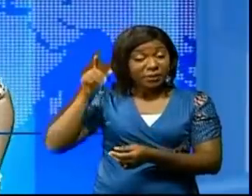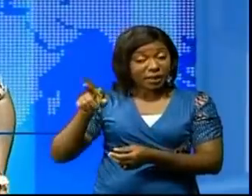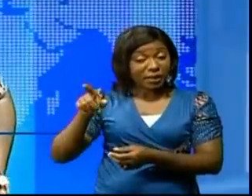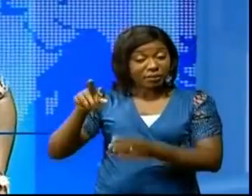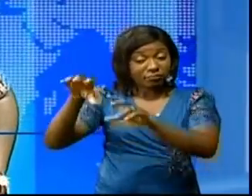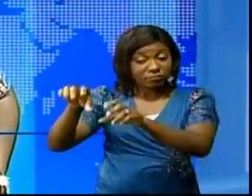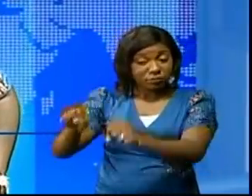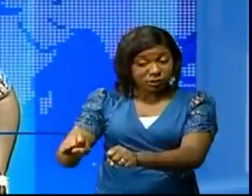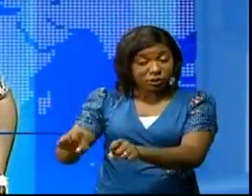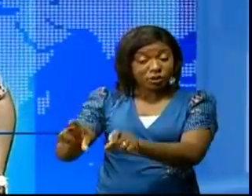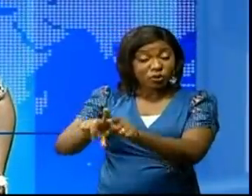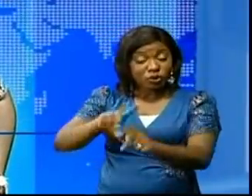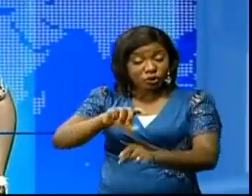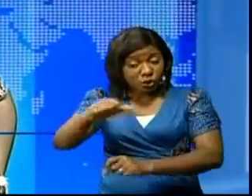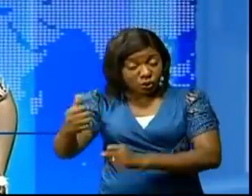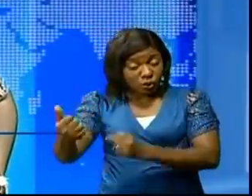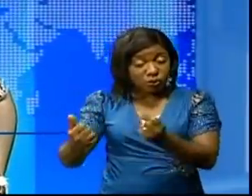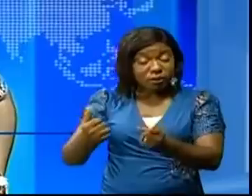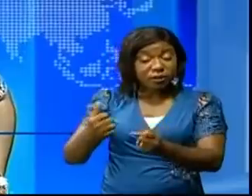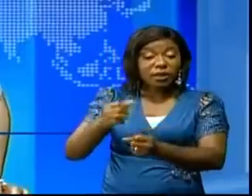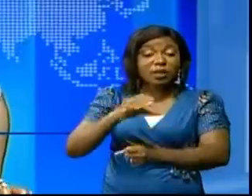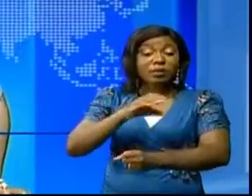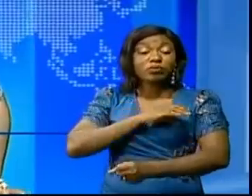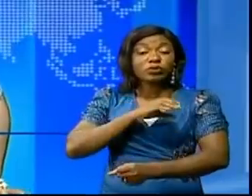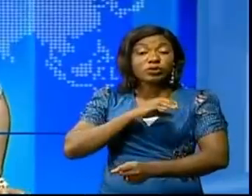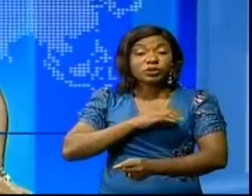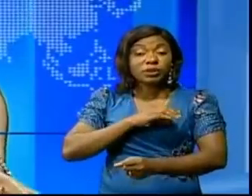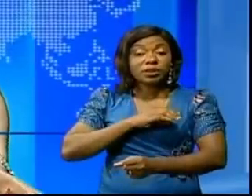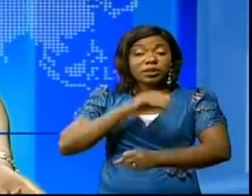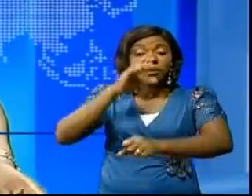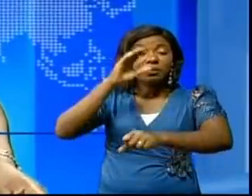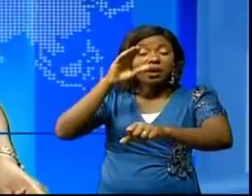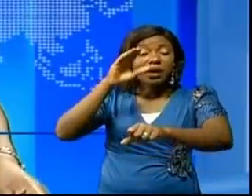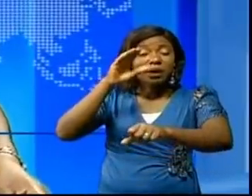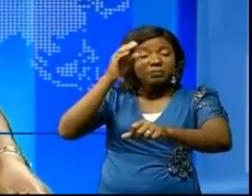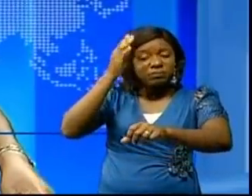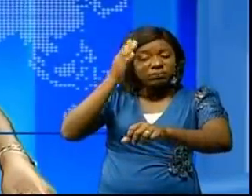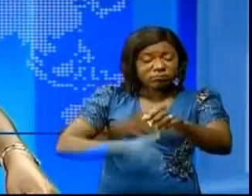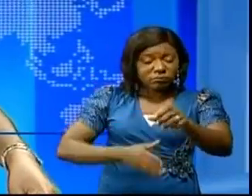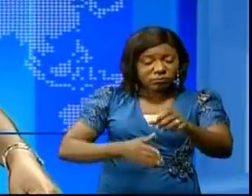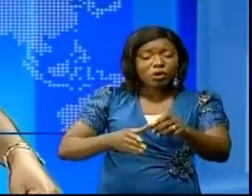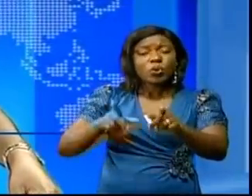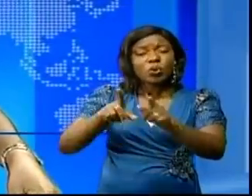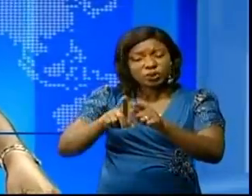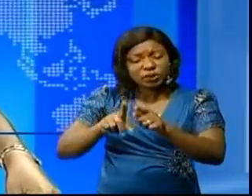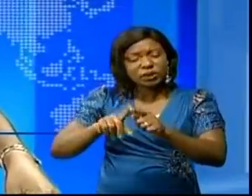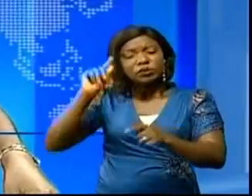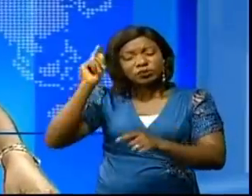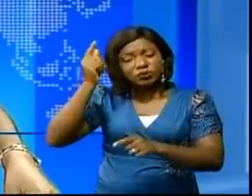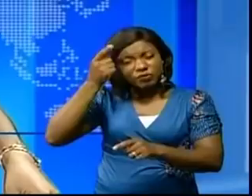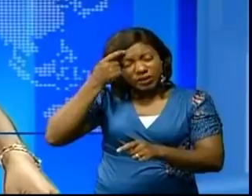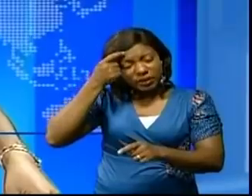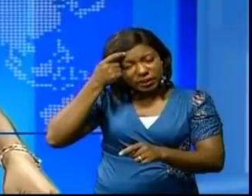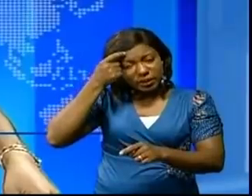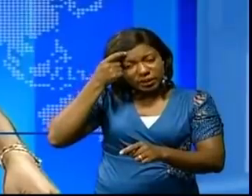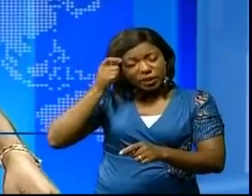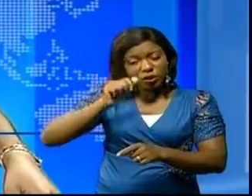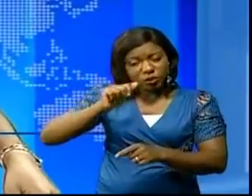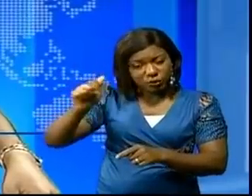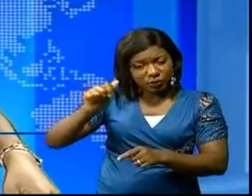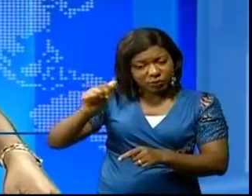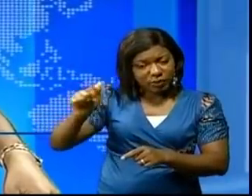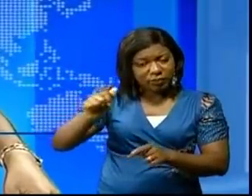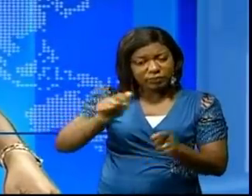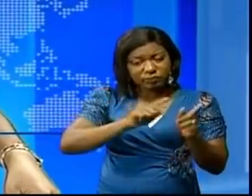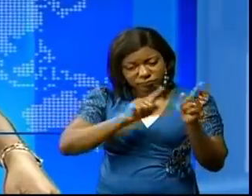-uns ont été touchés. Et le gouverneur Jeannette Longwa-Mouswamba s'est rendu au chevet de